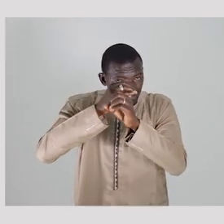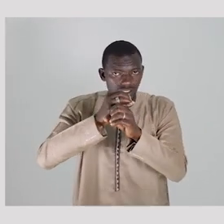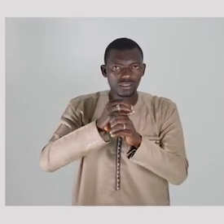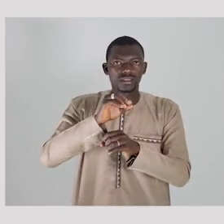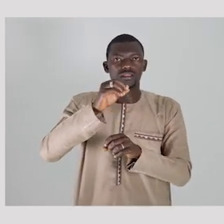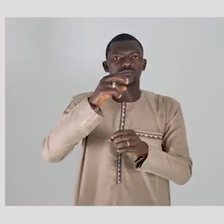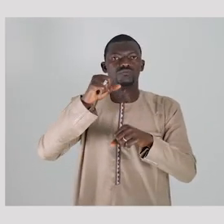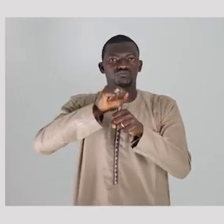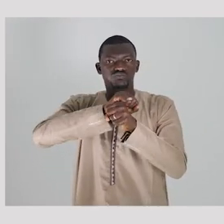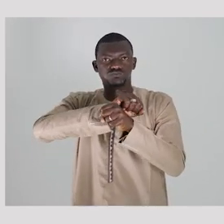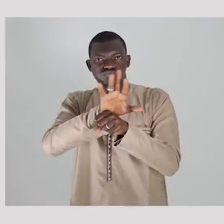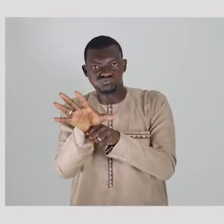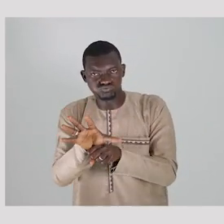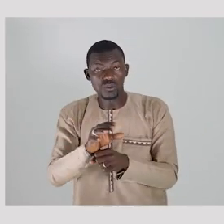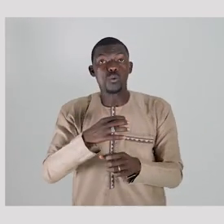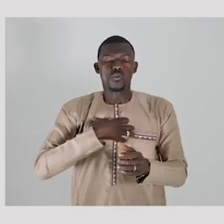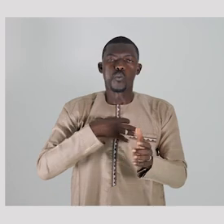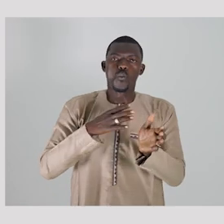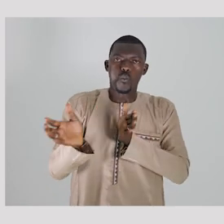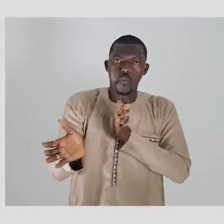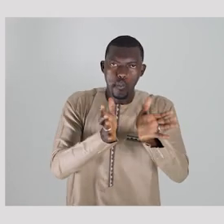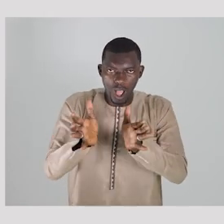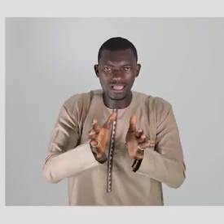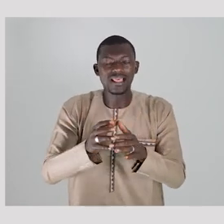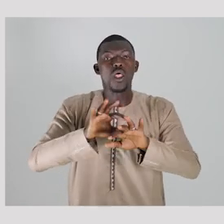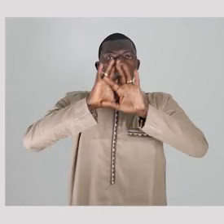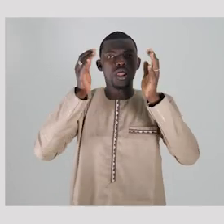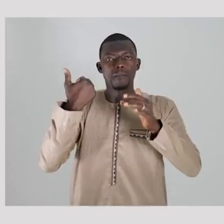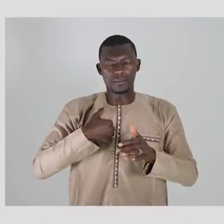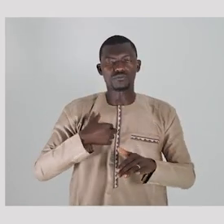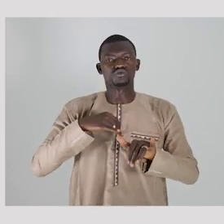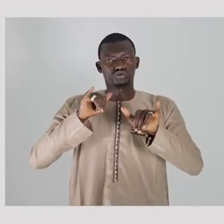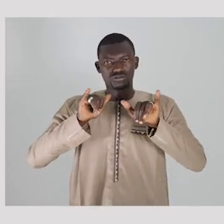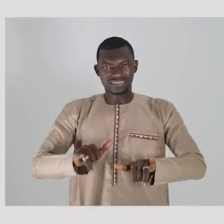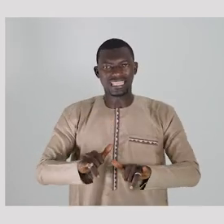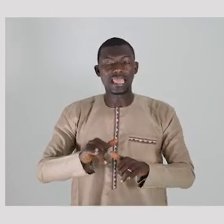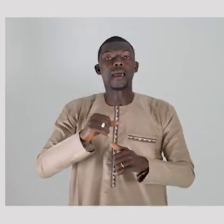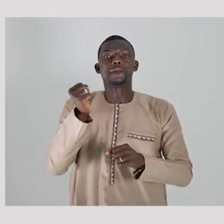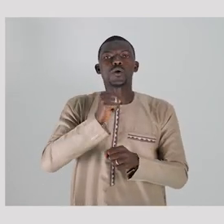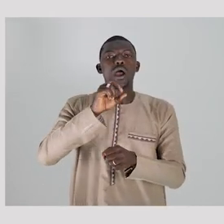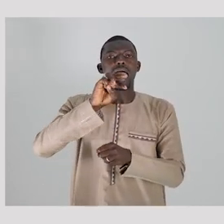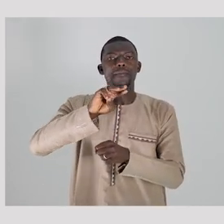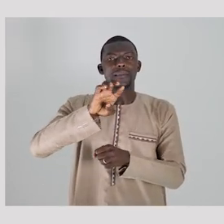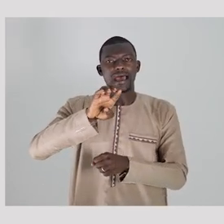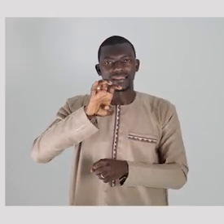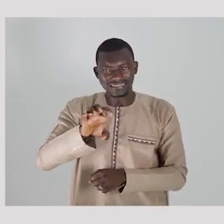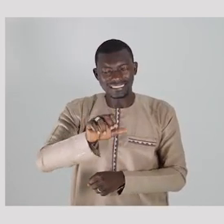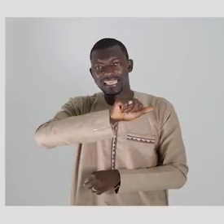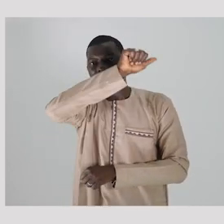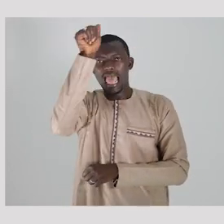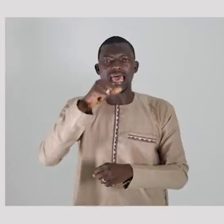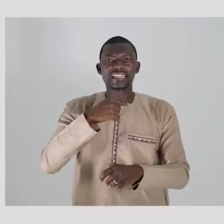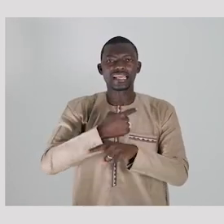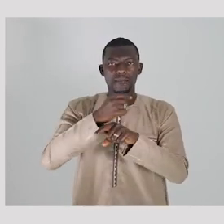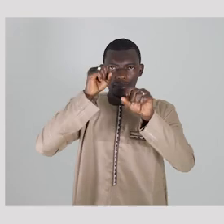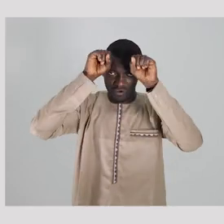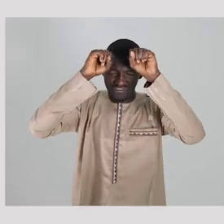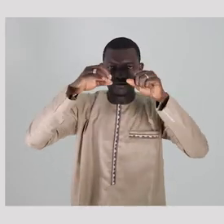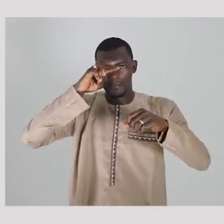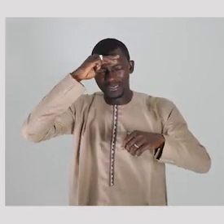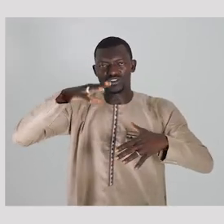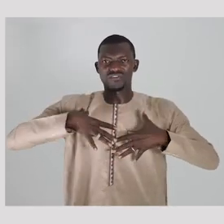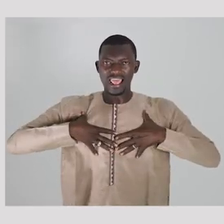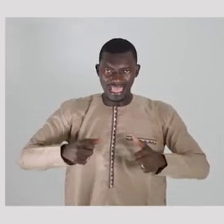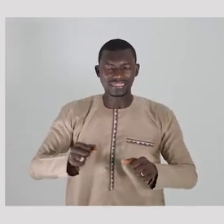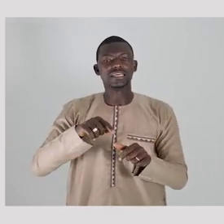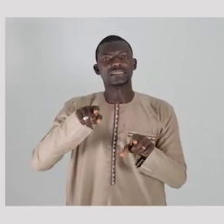e wistu gol o corona virus ender gambia. Ngole wistu gol no hibe wadi e jude efandu e minister jogi do damal